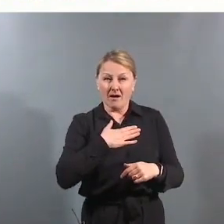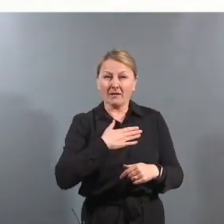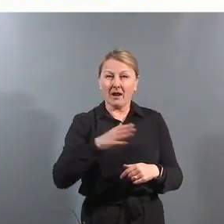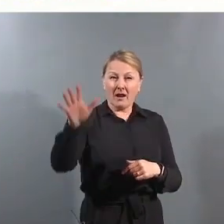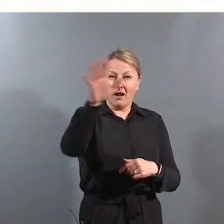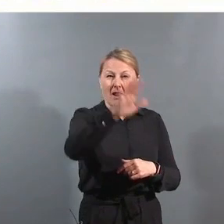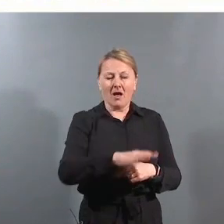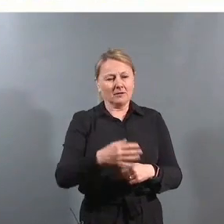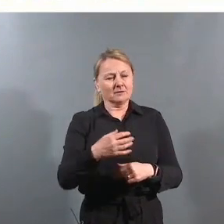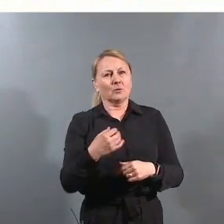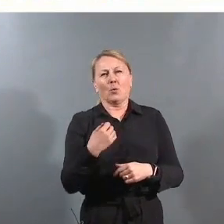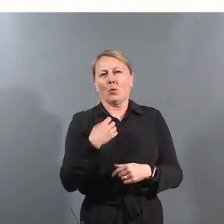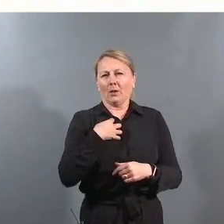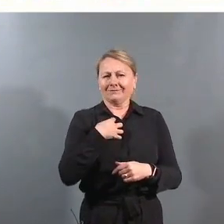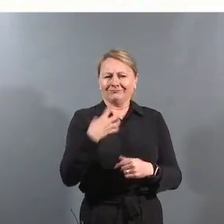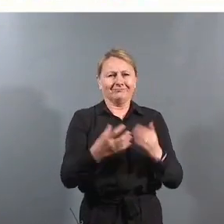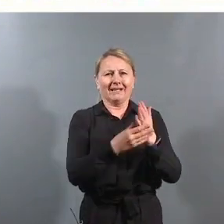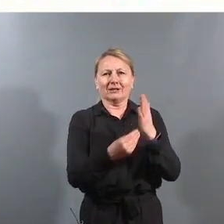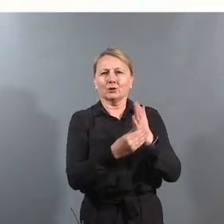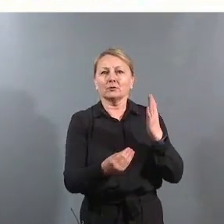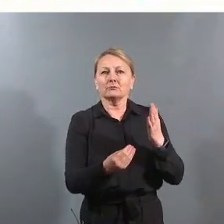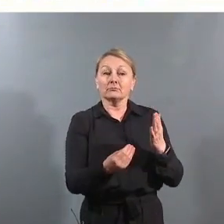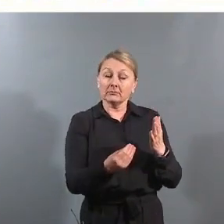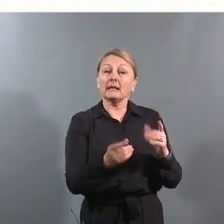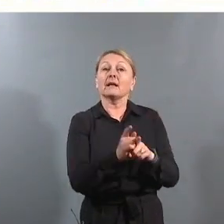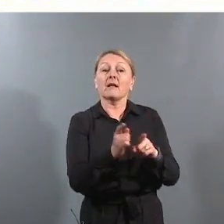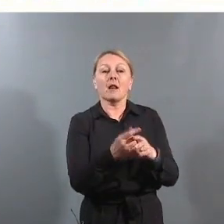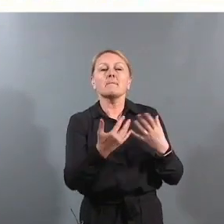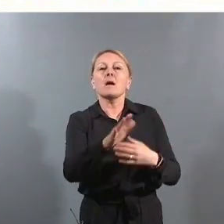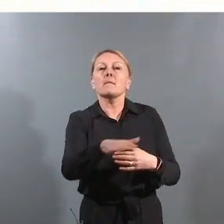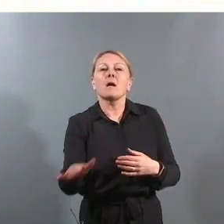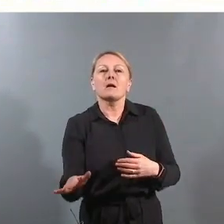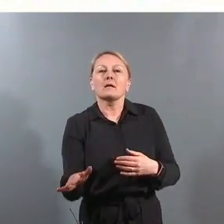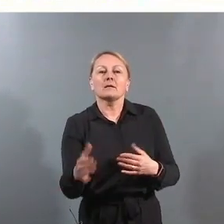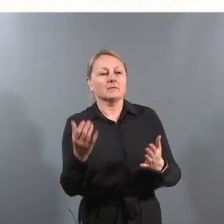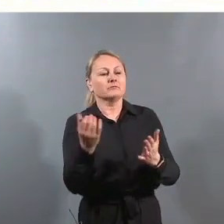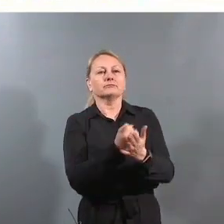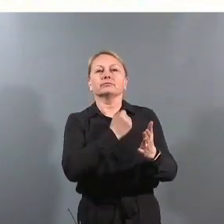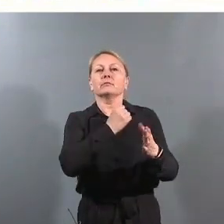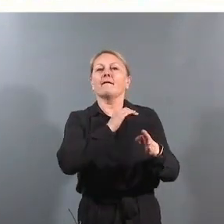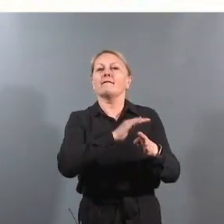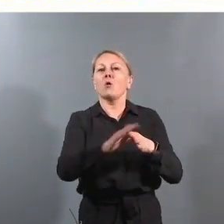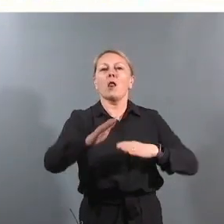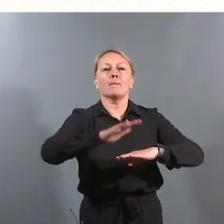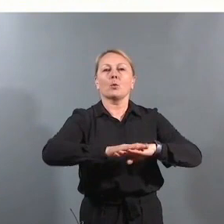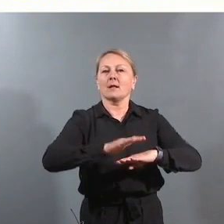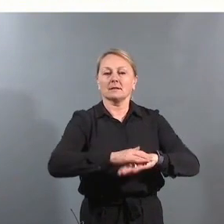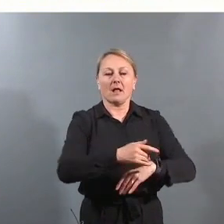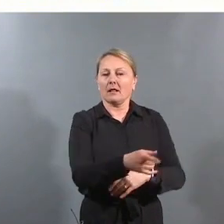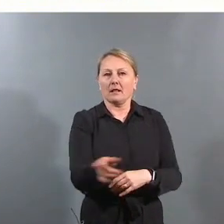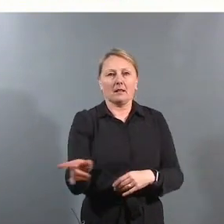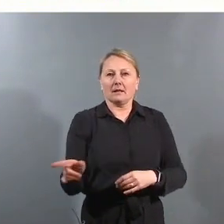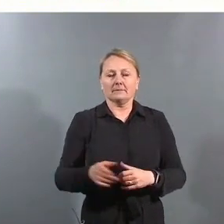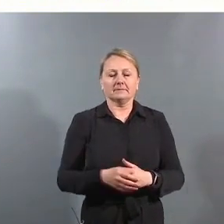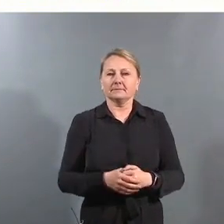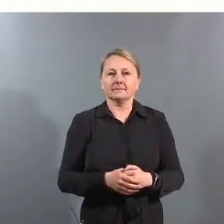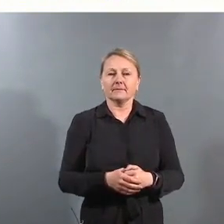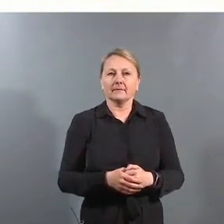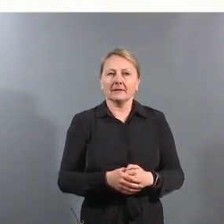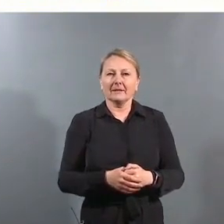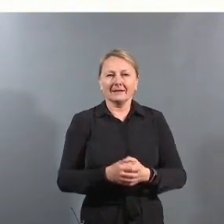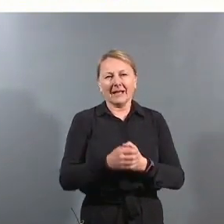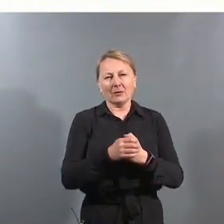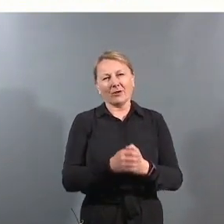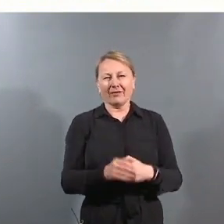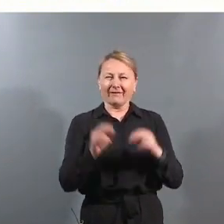på ressurser, så er det for mange barn som ikke får utnyttet til sitt fulle potensial. Det er jo en floskel,